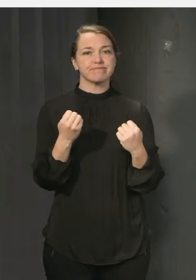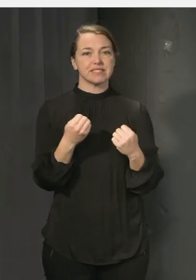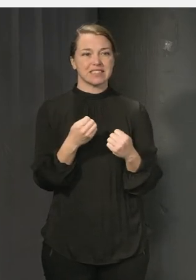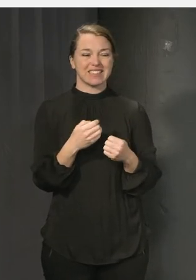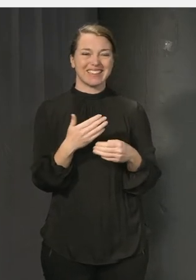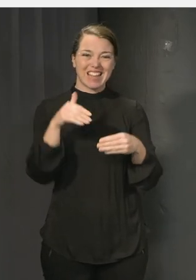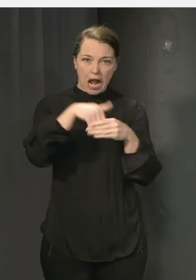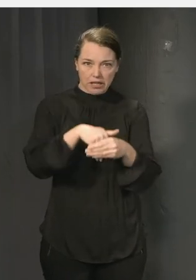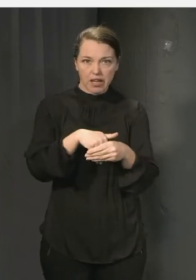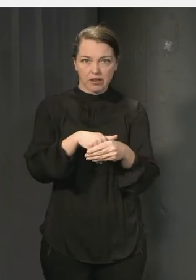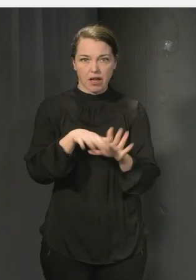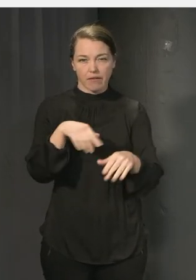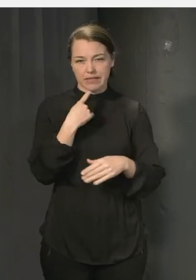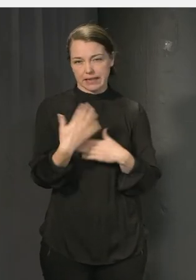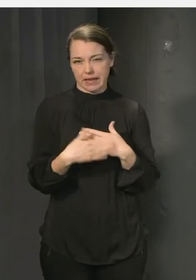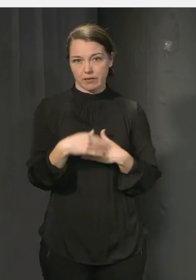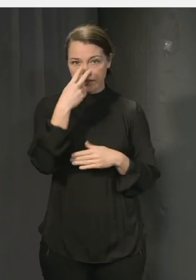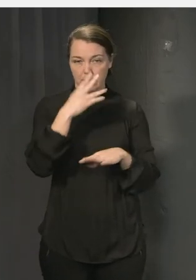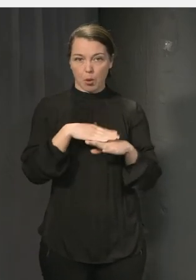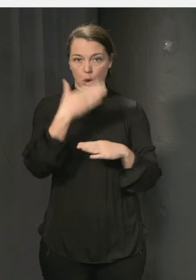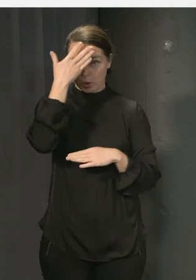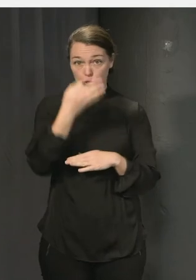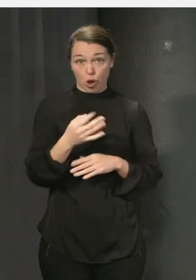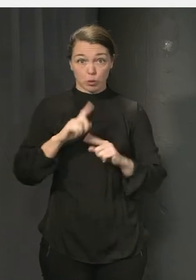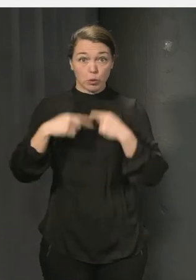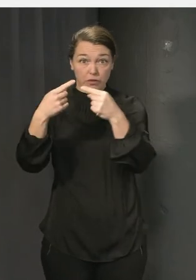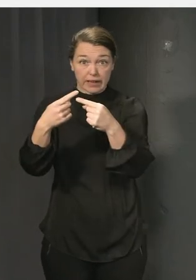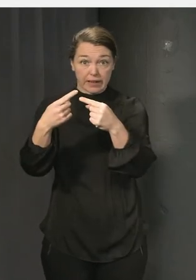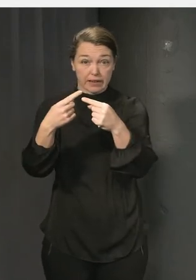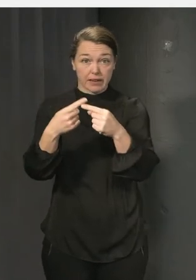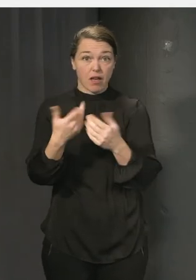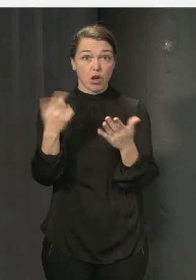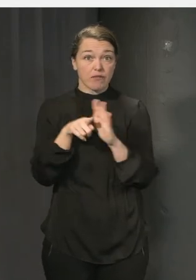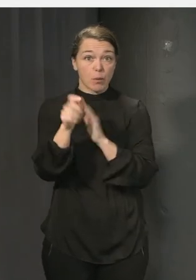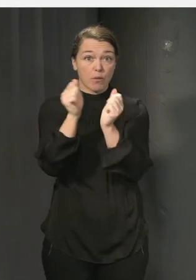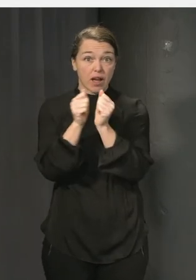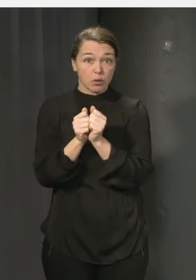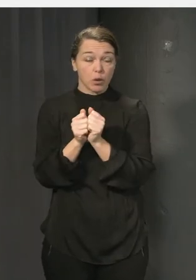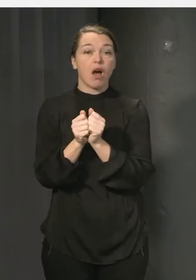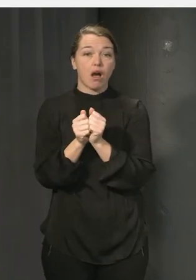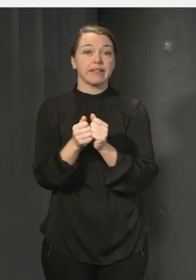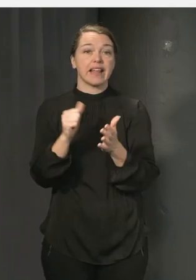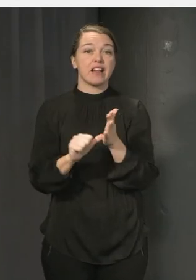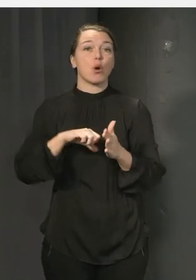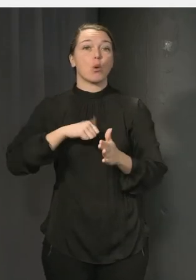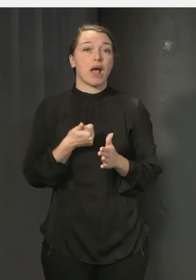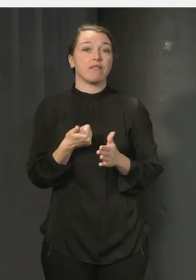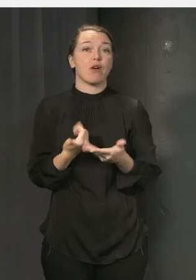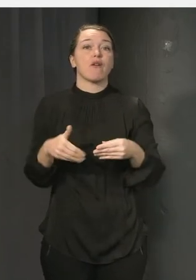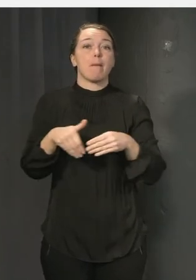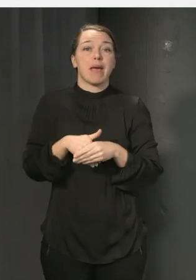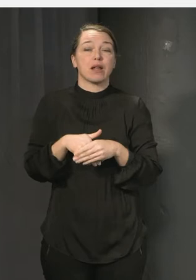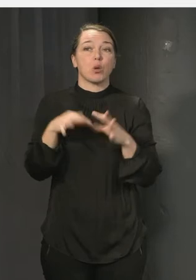har pratat om. Det vet vi, om vi tittar på elevers kunskapsutveckling så vet vi ju att en framgångsfaktor där är ju att eleverna är delaktiga i sitt eget lärande.